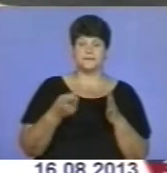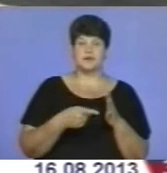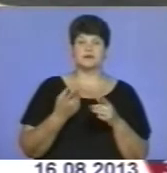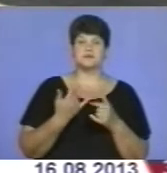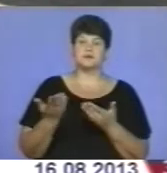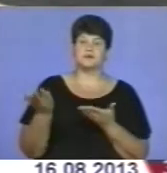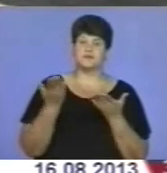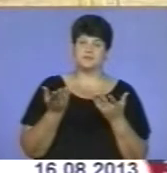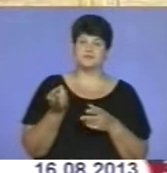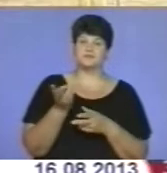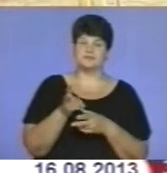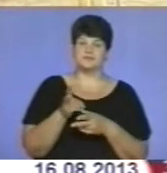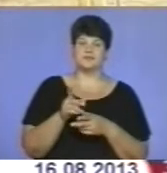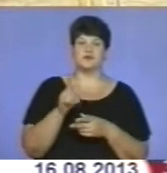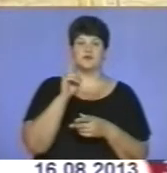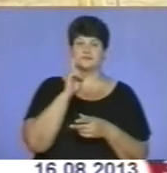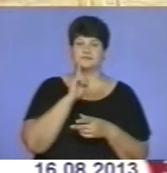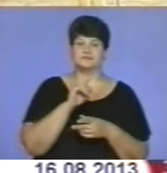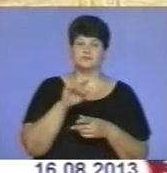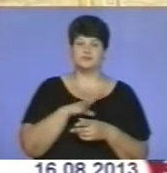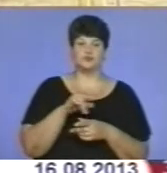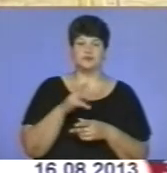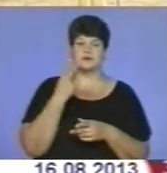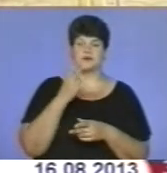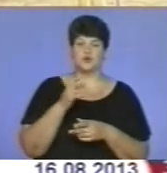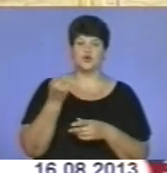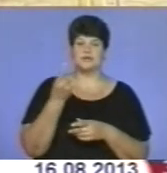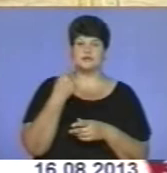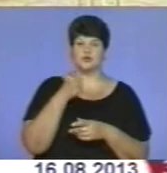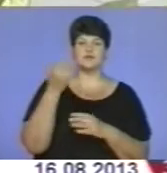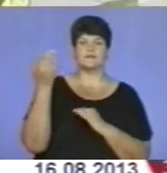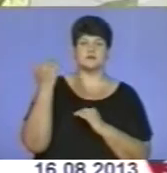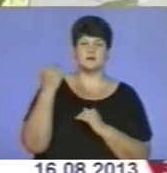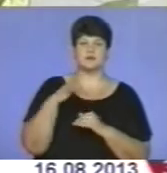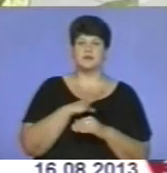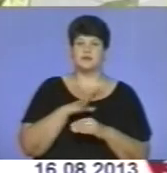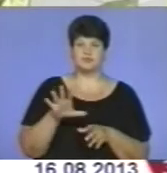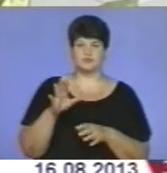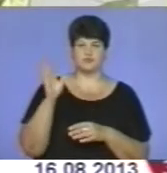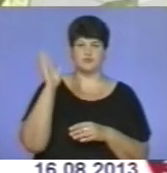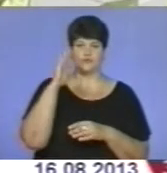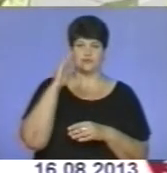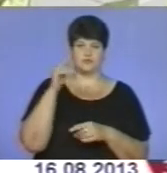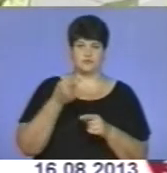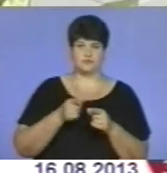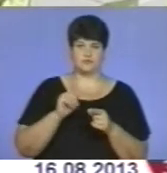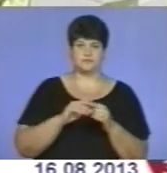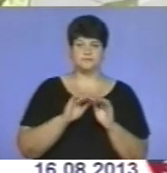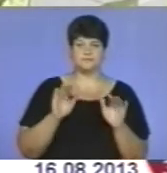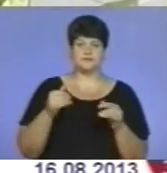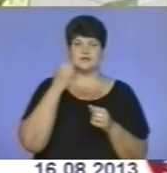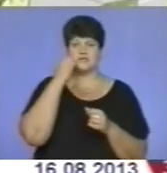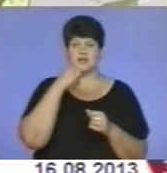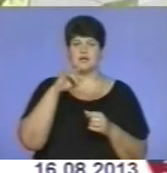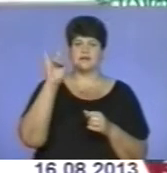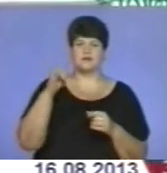завітати. Проте затишно було тут не завжди. 11 років тому не була підведена мережа водопостачання, старі вікна